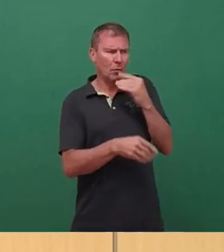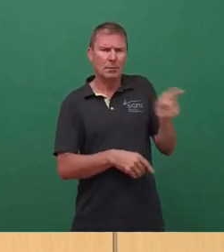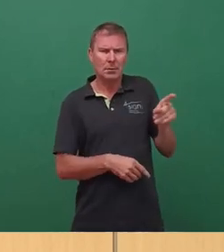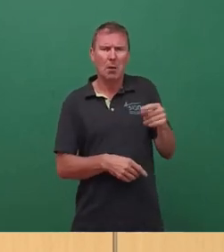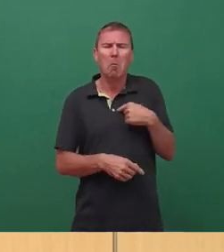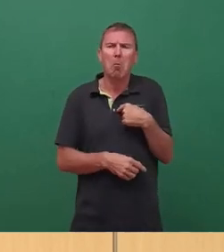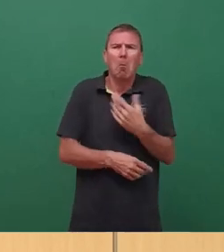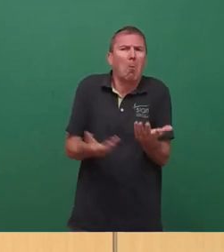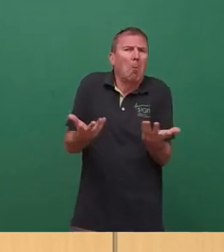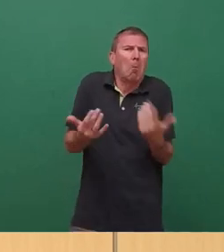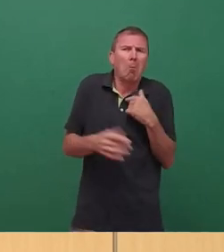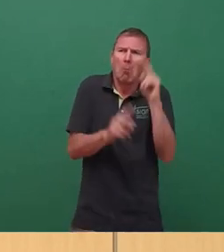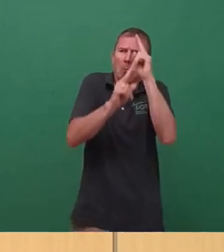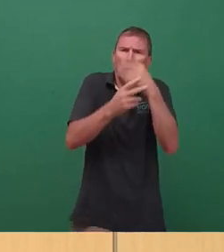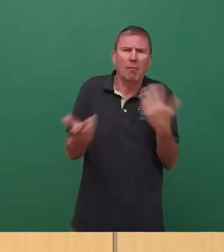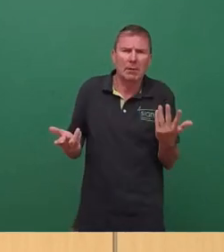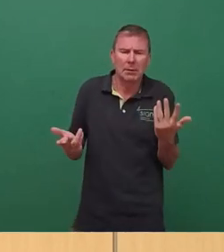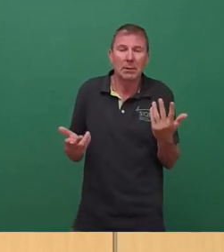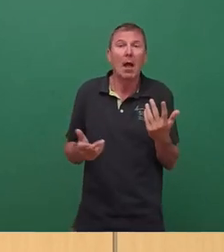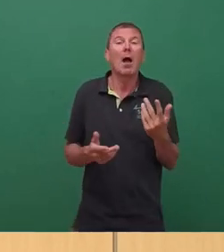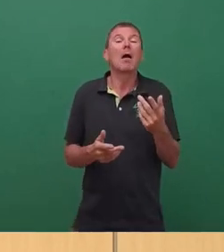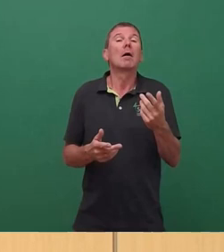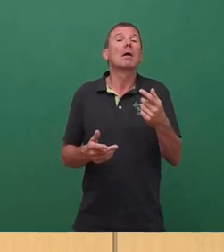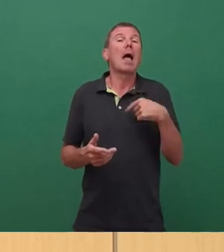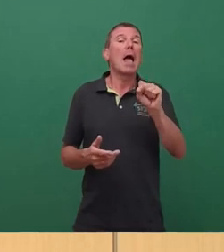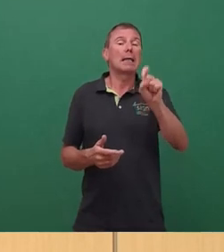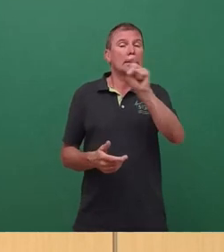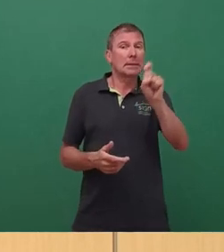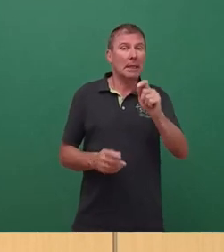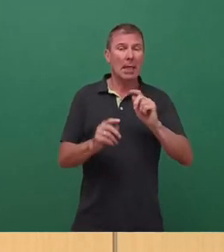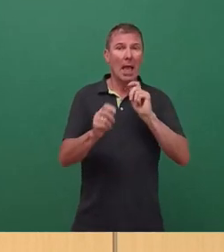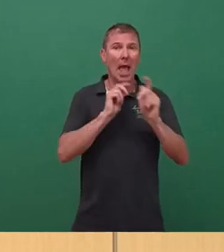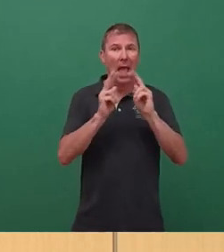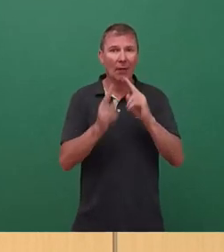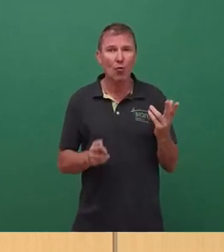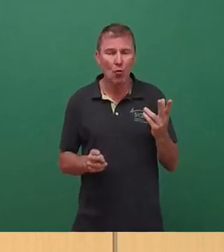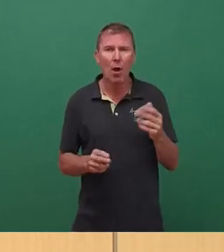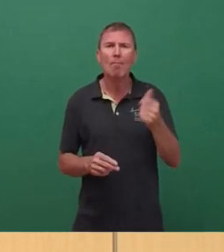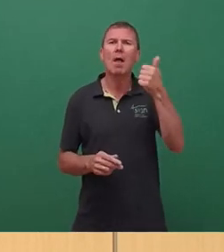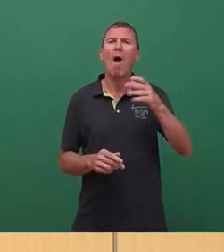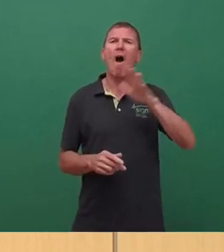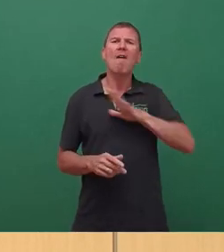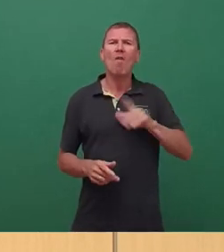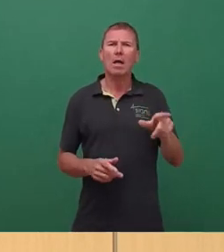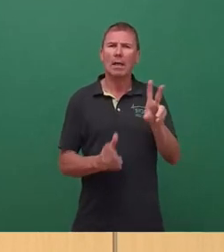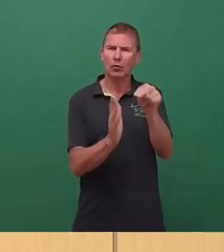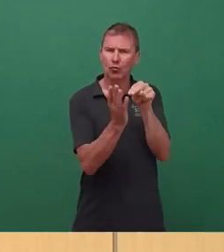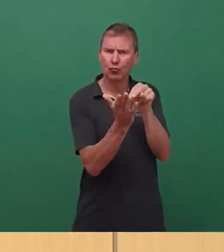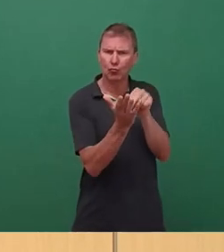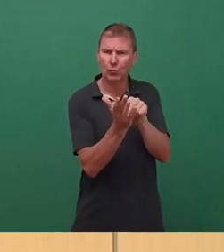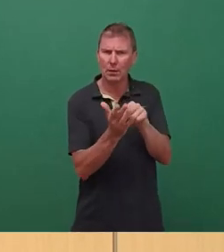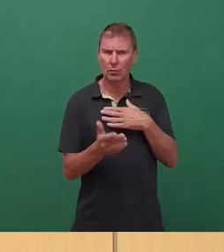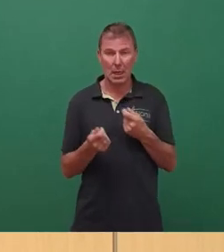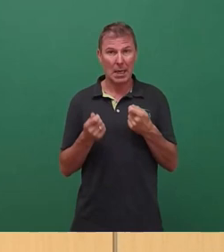Landeskonservator Alf Vorkart, so konnten wir es im SZ-Interview am 11.07.2021 lesen, sieht in unserem Beschluss, ich